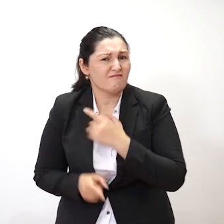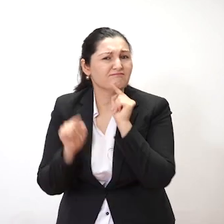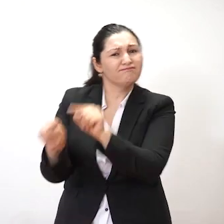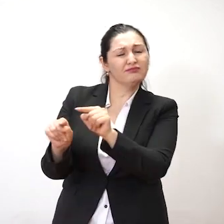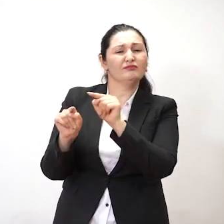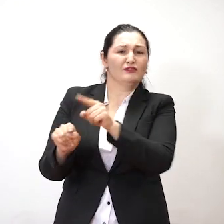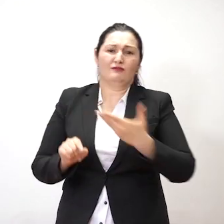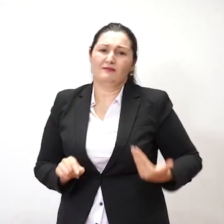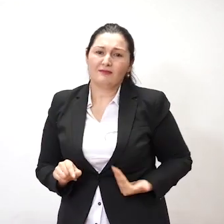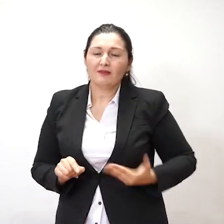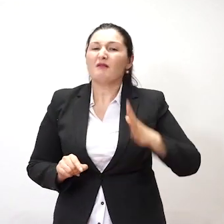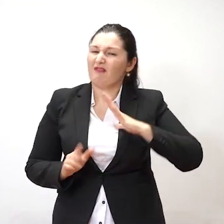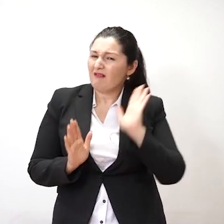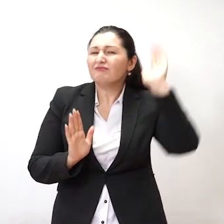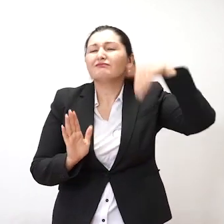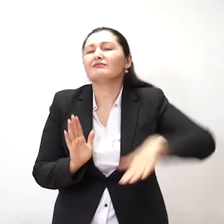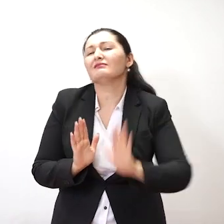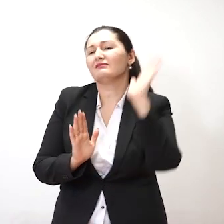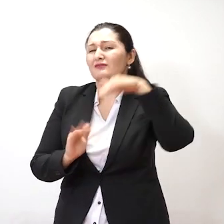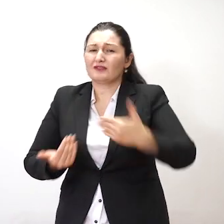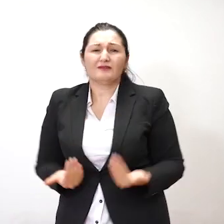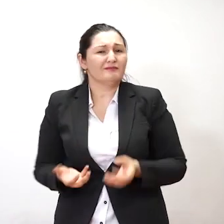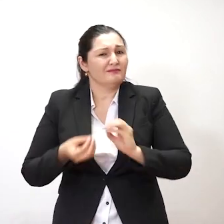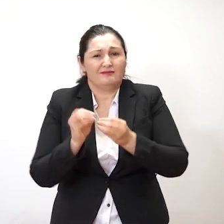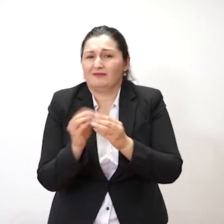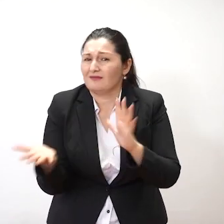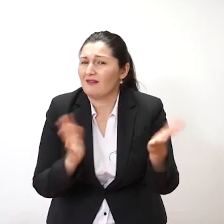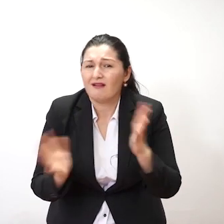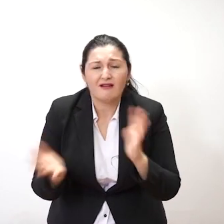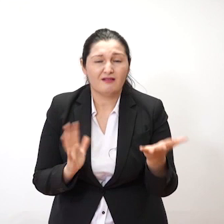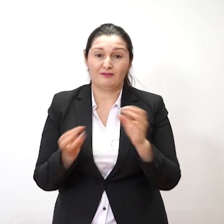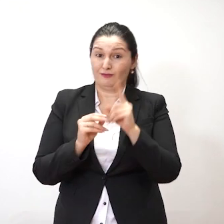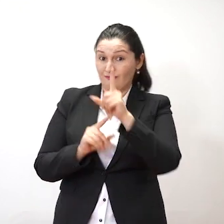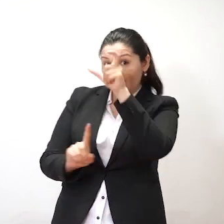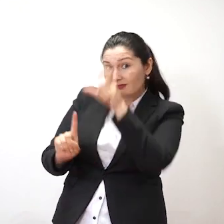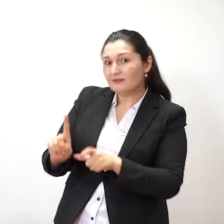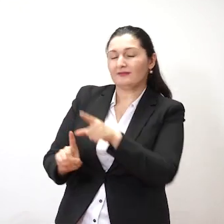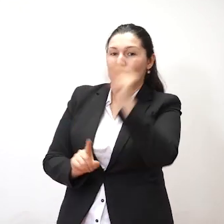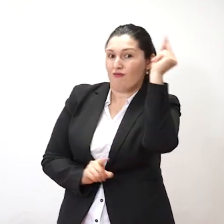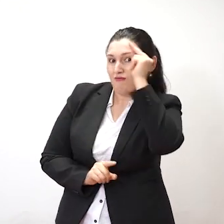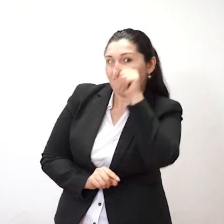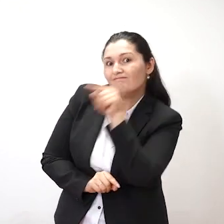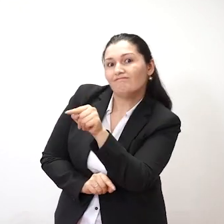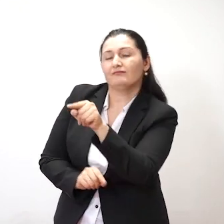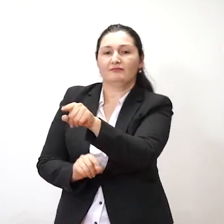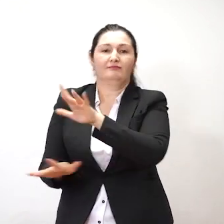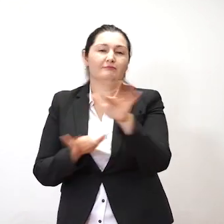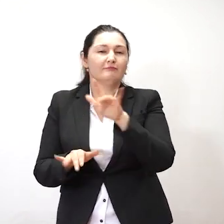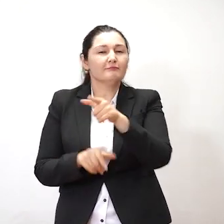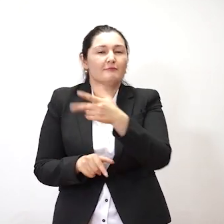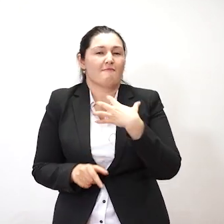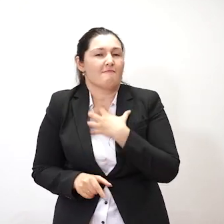زندگی پسیو بلندی ها دارد و شخصی که او میخوند بسیار